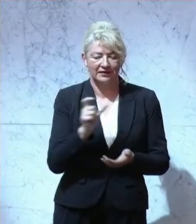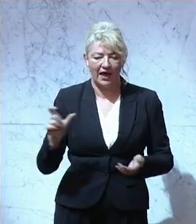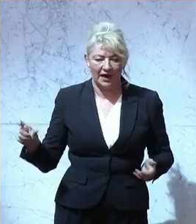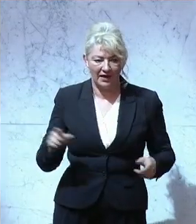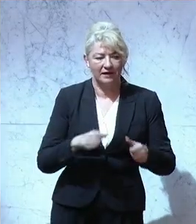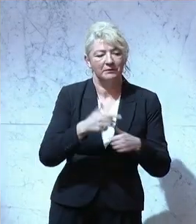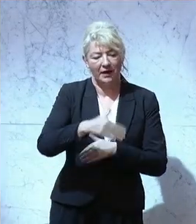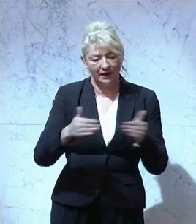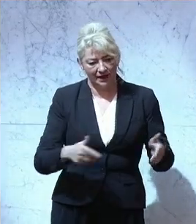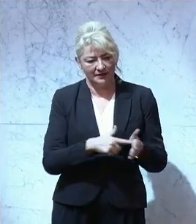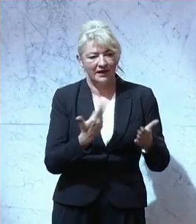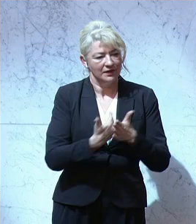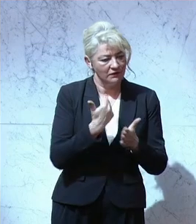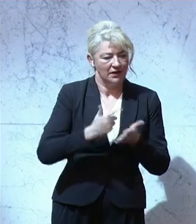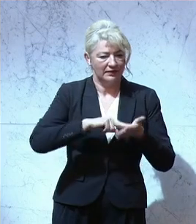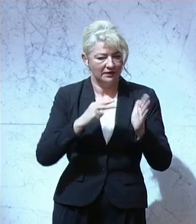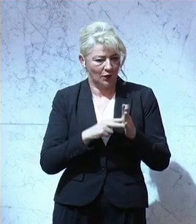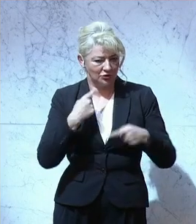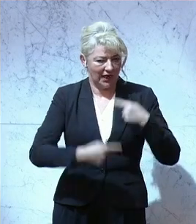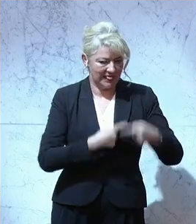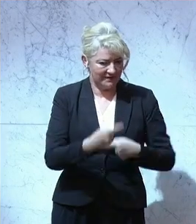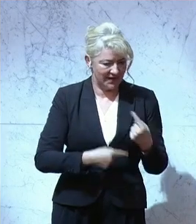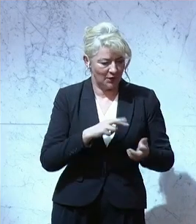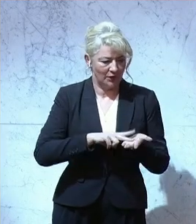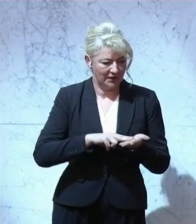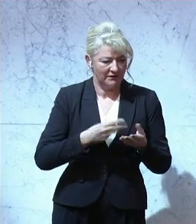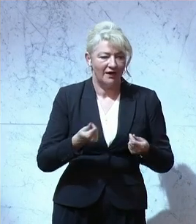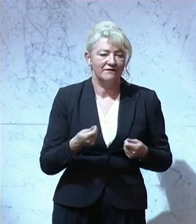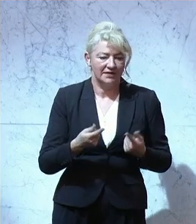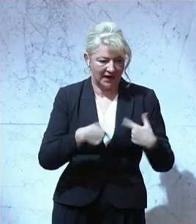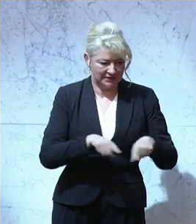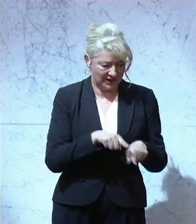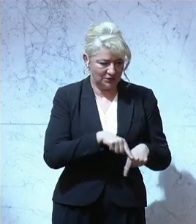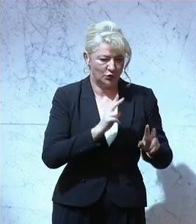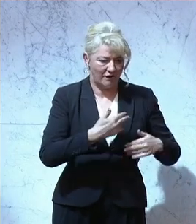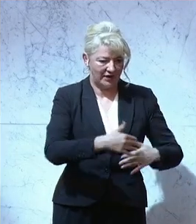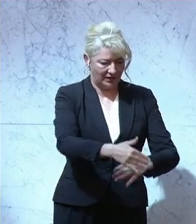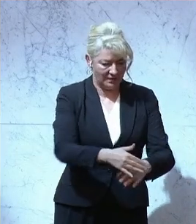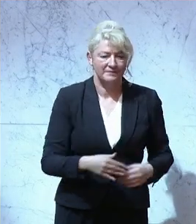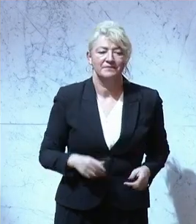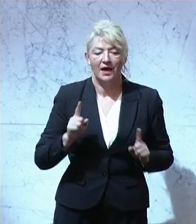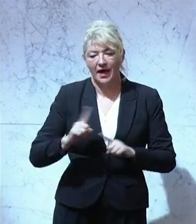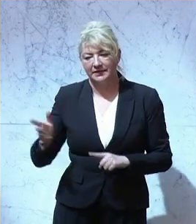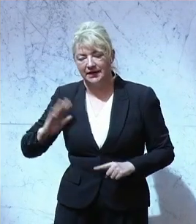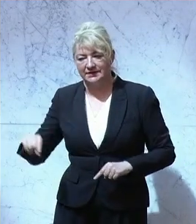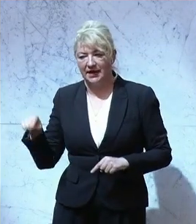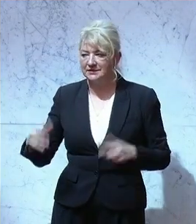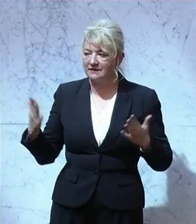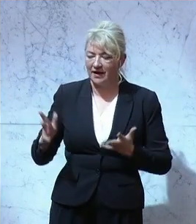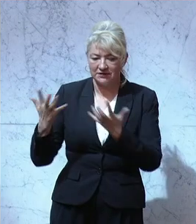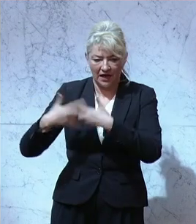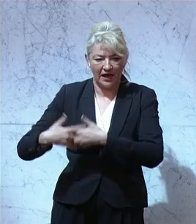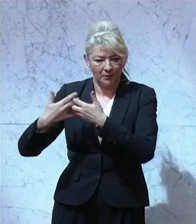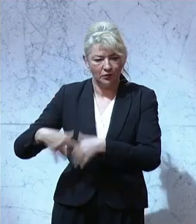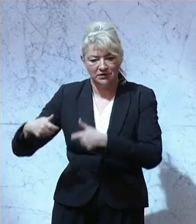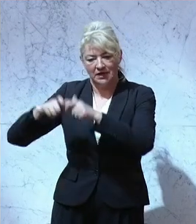soll einerseits Innovation und technologische Entwicklungen im digitalen Finanzsektor vorantreiben und andererseits einen harmonisierten